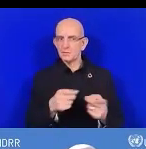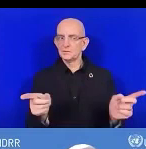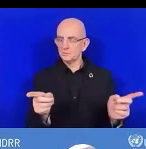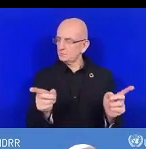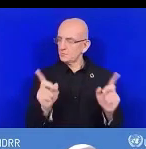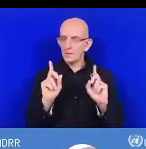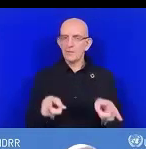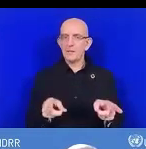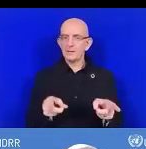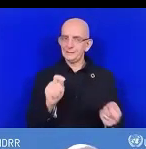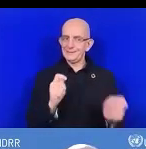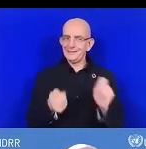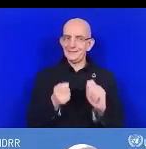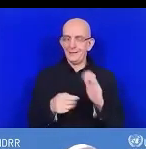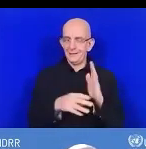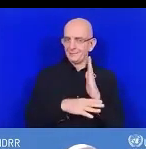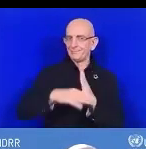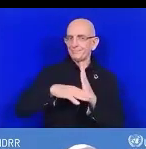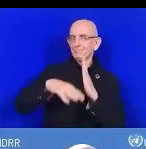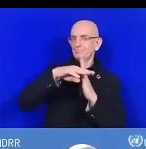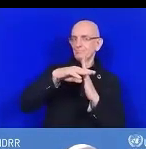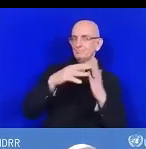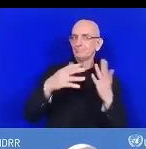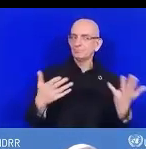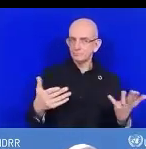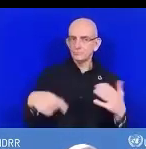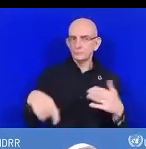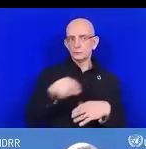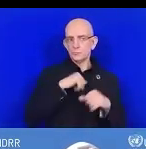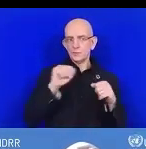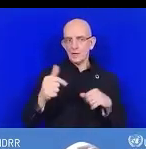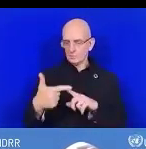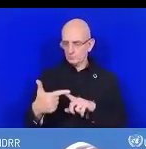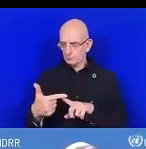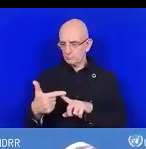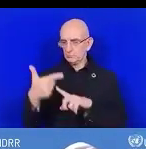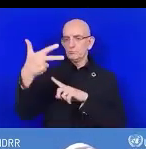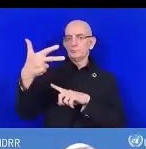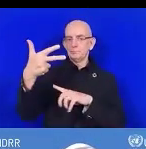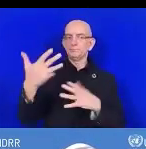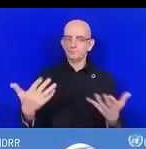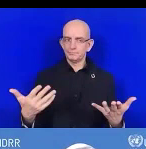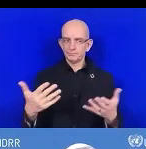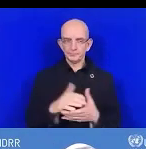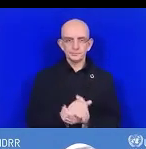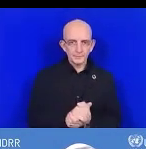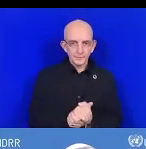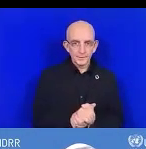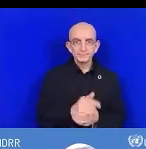'amélioration. Nous pouvons aller jusqu'à 3. Essentielle 9.